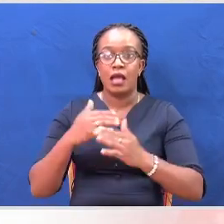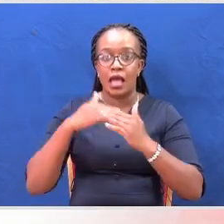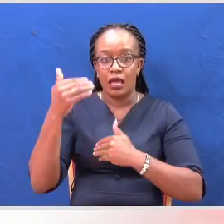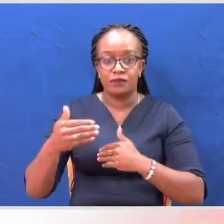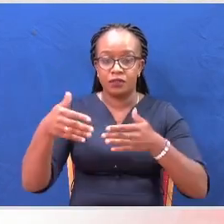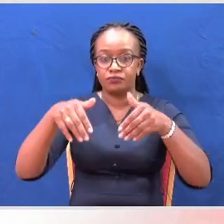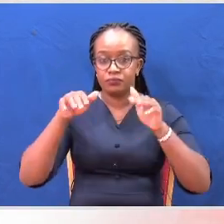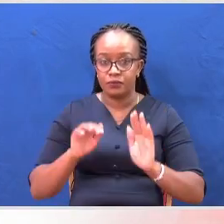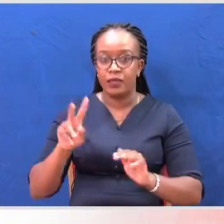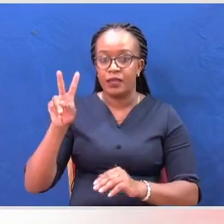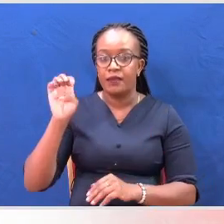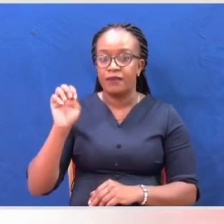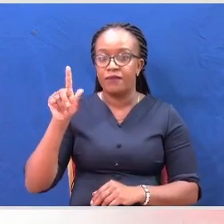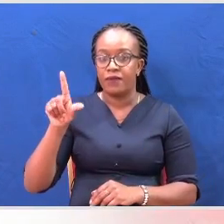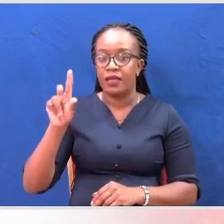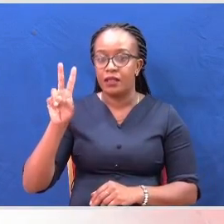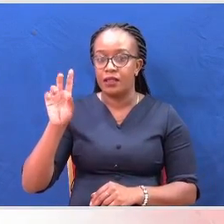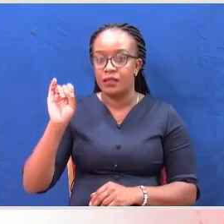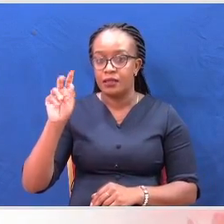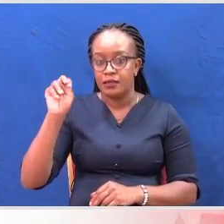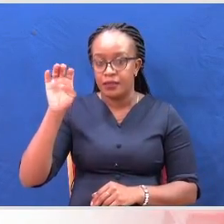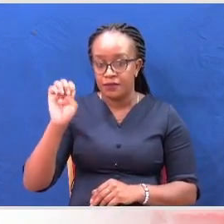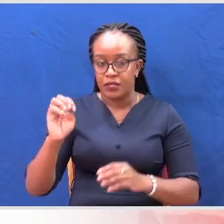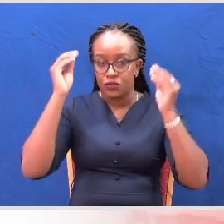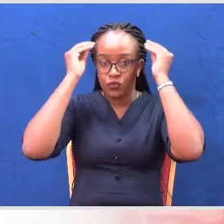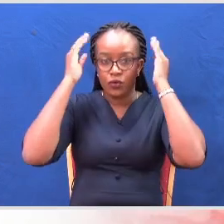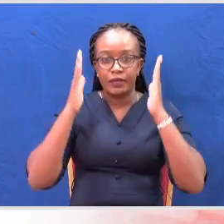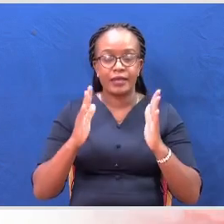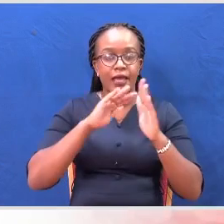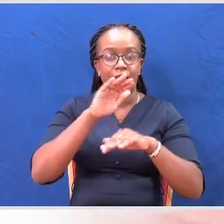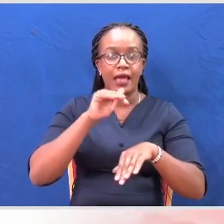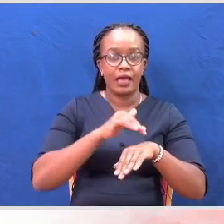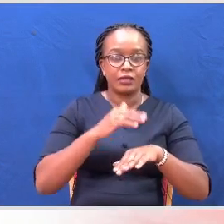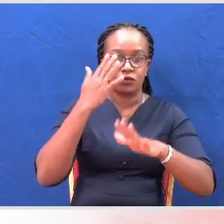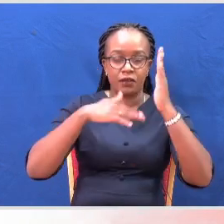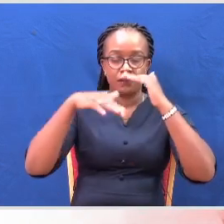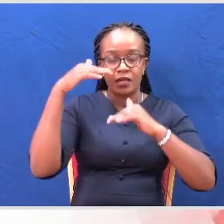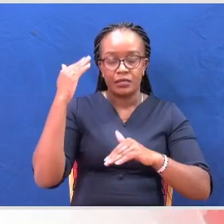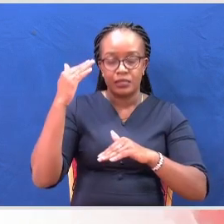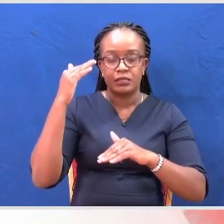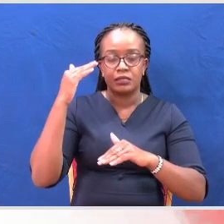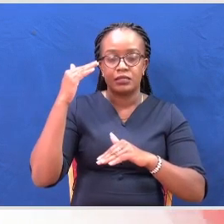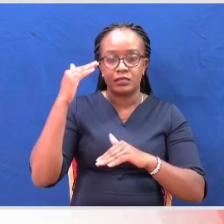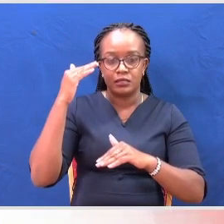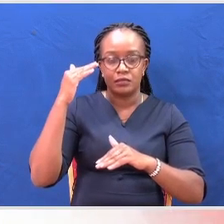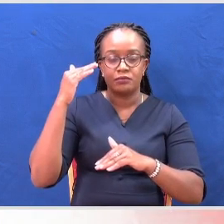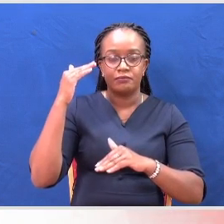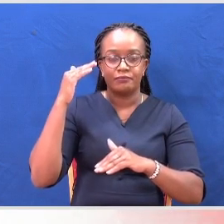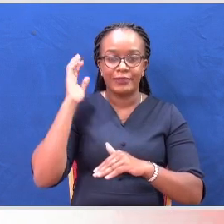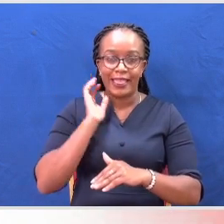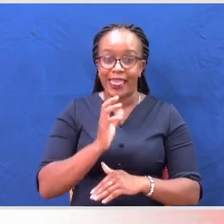ya Velvin Nungari, mwanafunzi katika chuki kuu cha kenyata, kuandaliwa eneo la saba saba kaunti ya muranga,